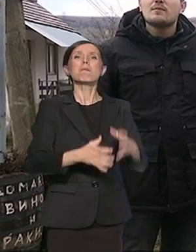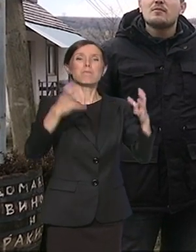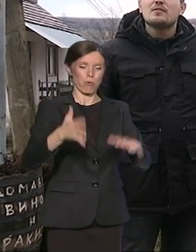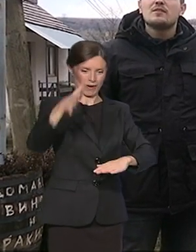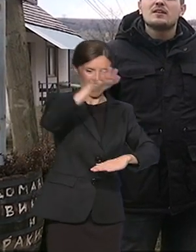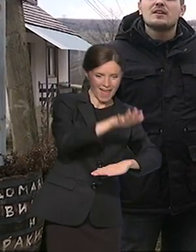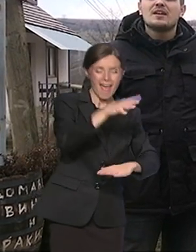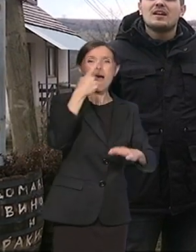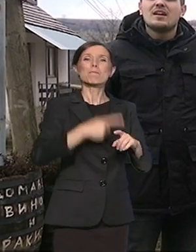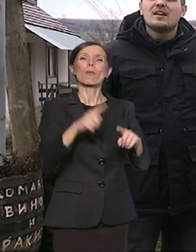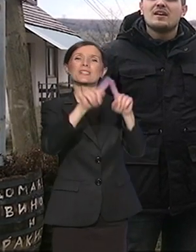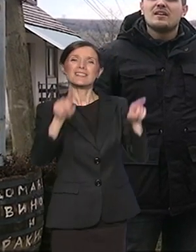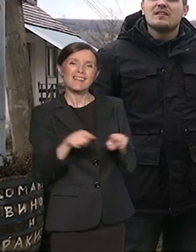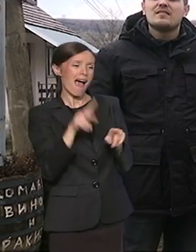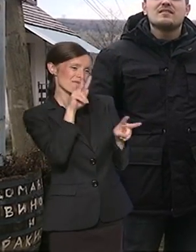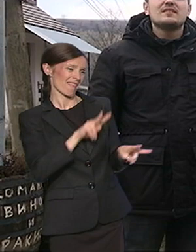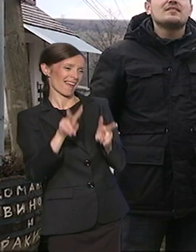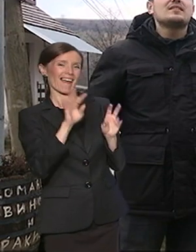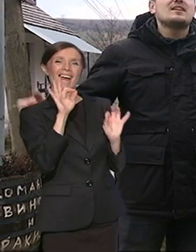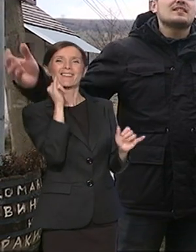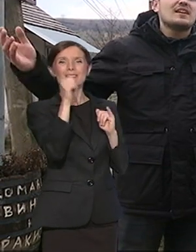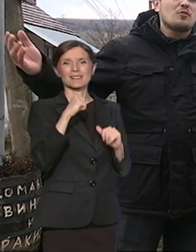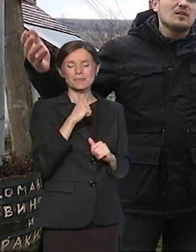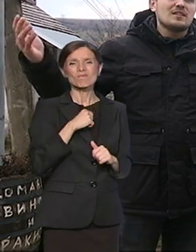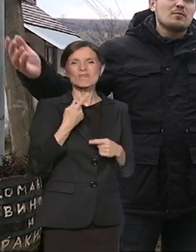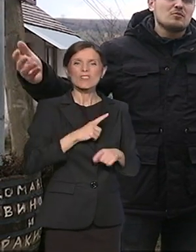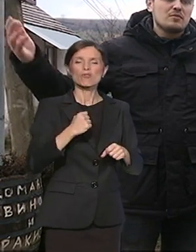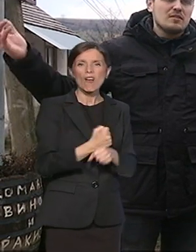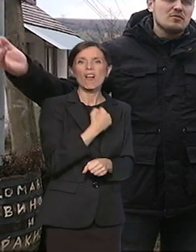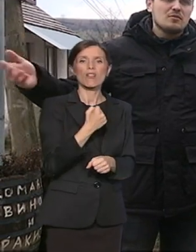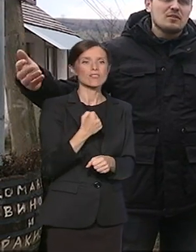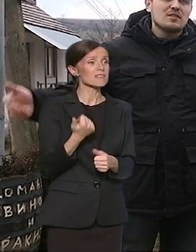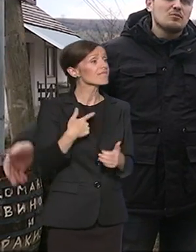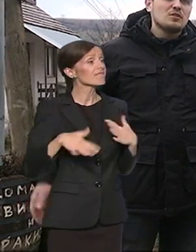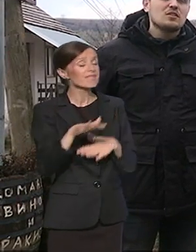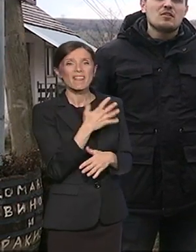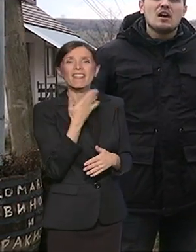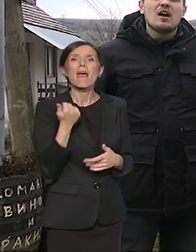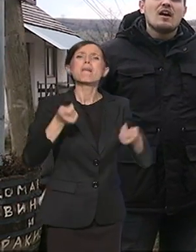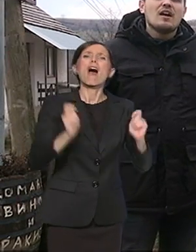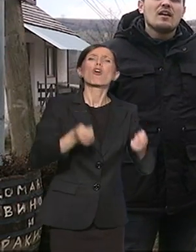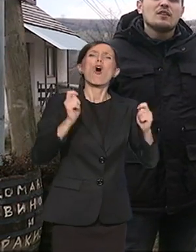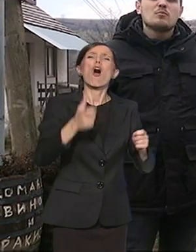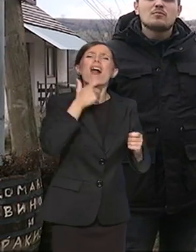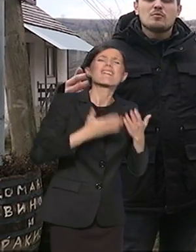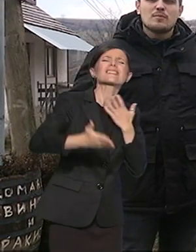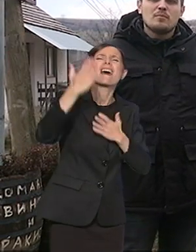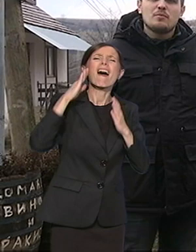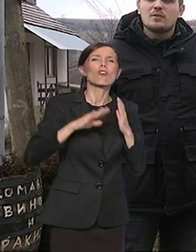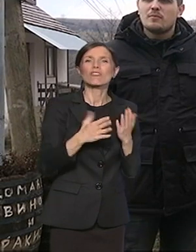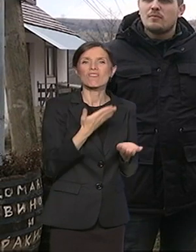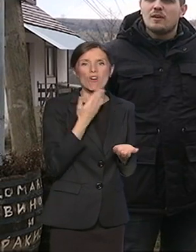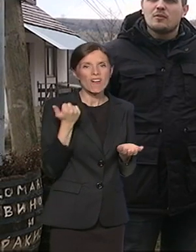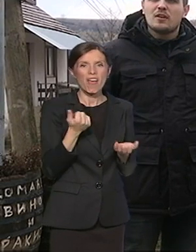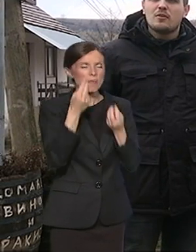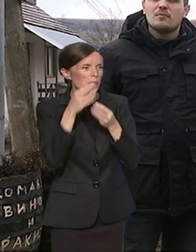Nažalost, nema ovde ovih tih starih kola zaprežnuto, je to je već dosta to uništeno. Eto, možemo pozojem ovom